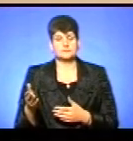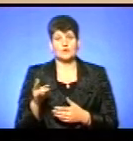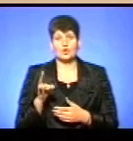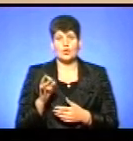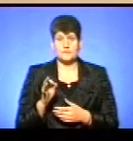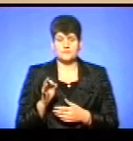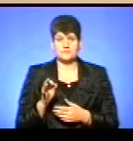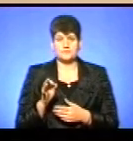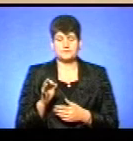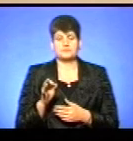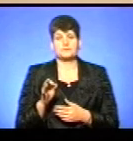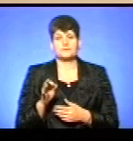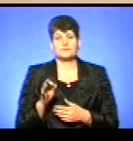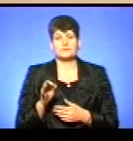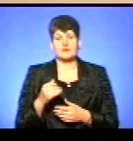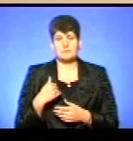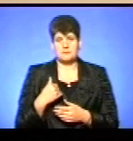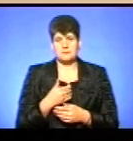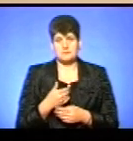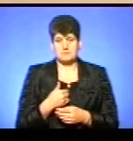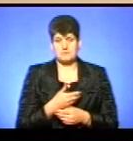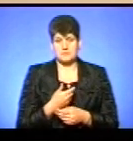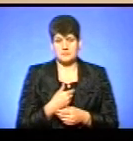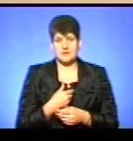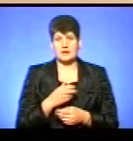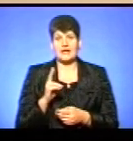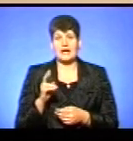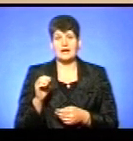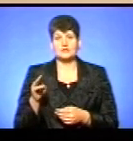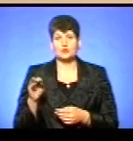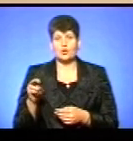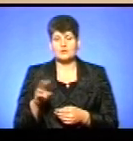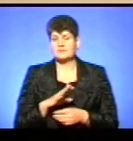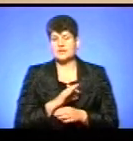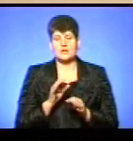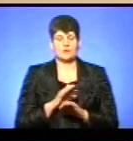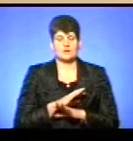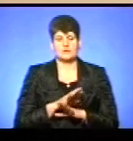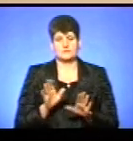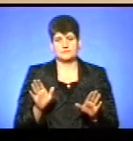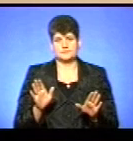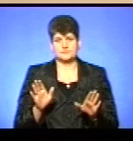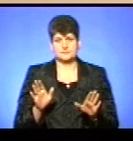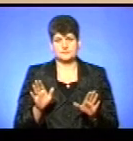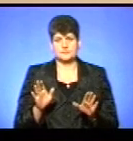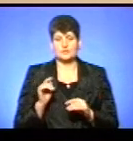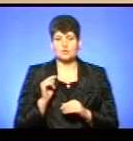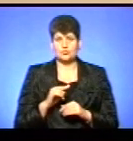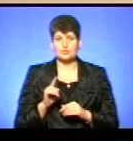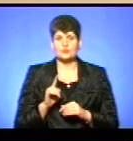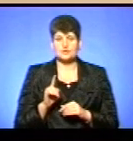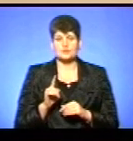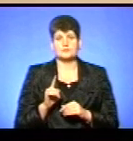ми католиками ніколи не станемо, тому що